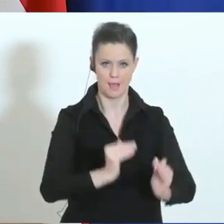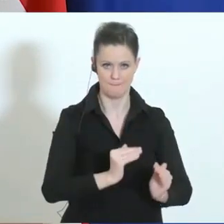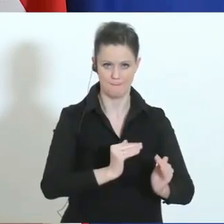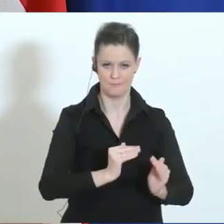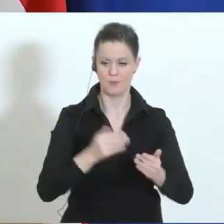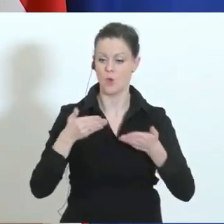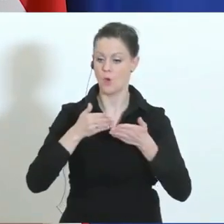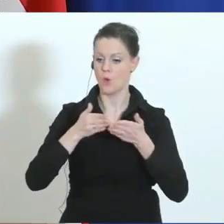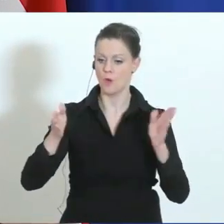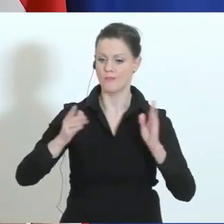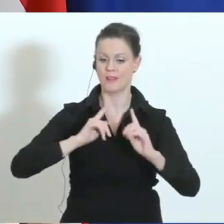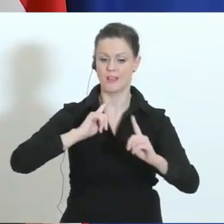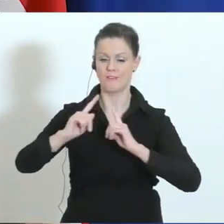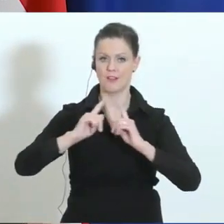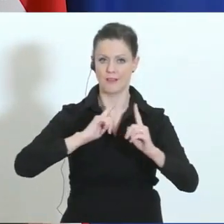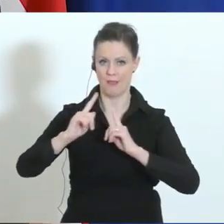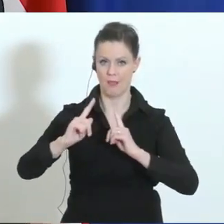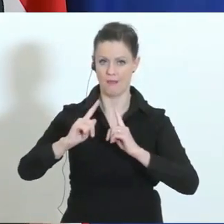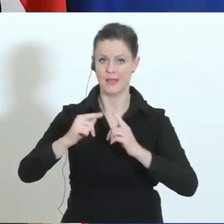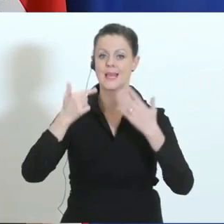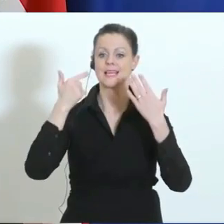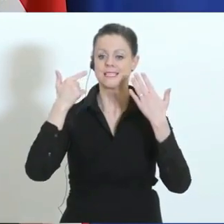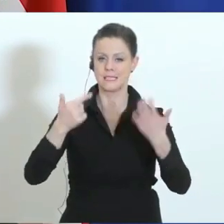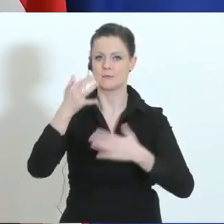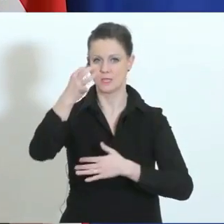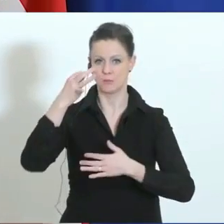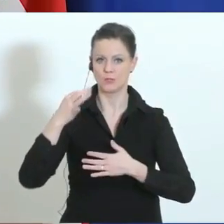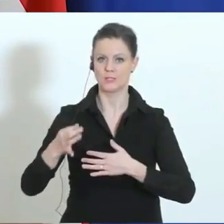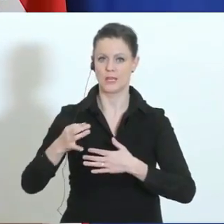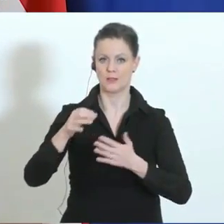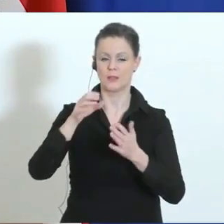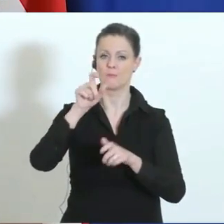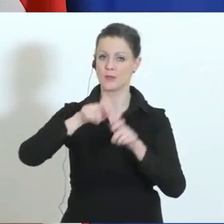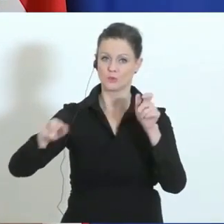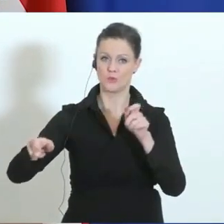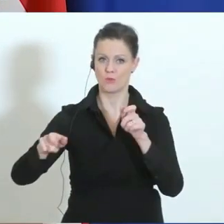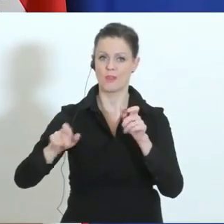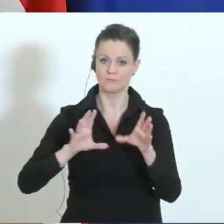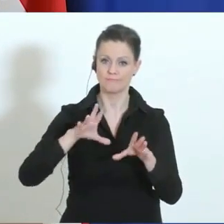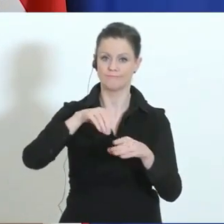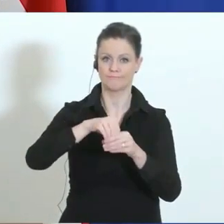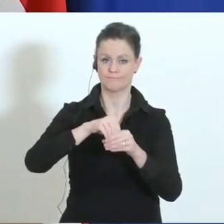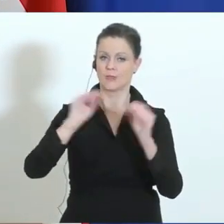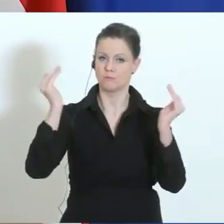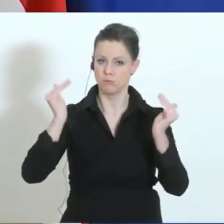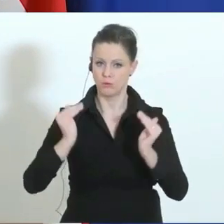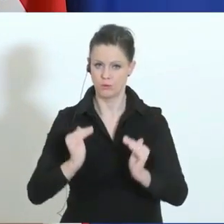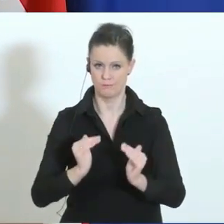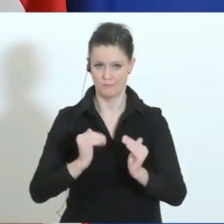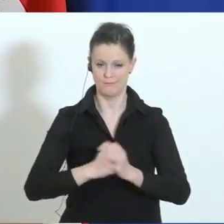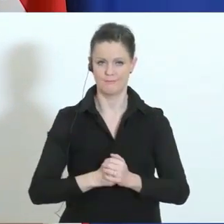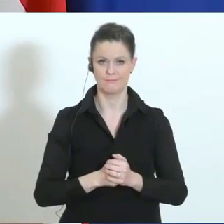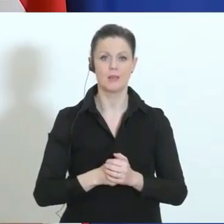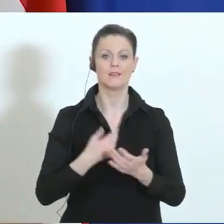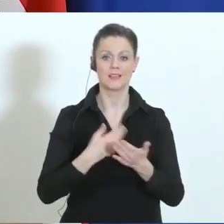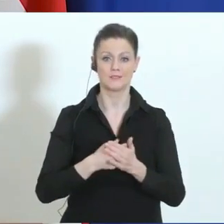im öffentlichen Verkehr 70 Prozent weniger Teilnehmerinnen und Teilnehmer am öffentlichen Verkehr. Das heißt also, der Aufruf